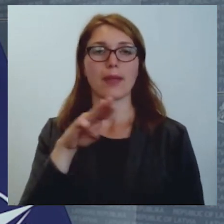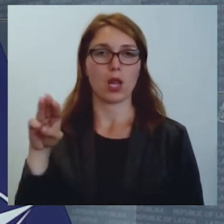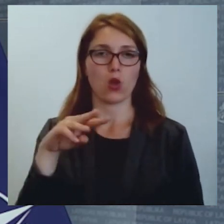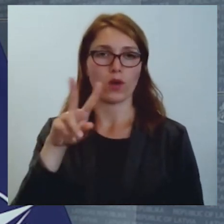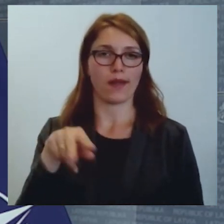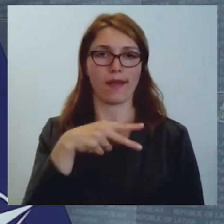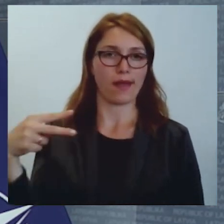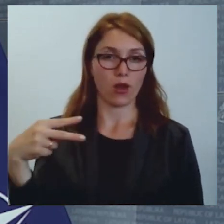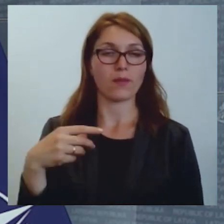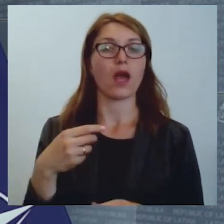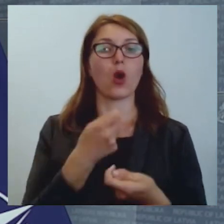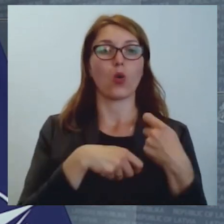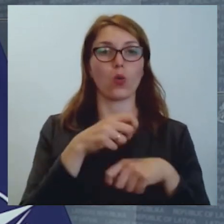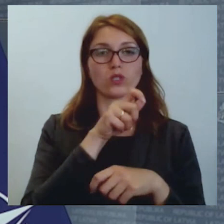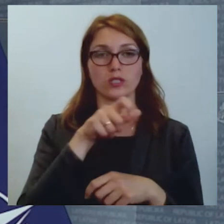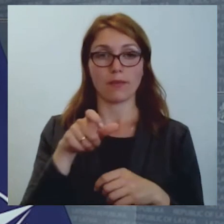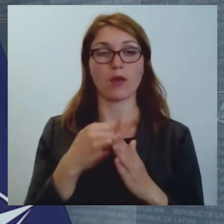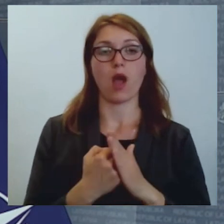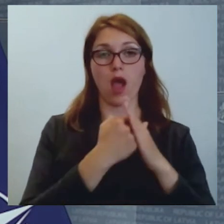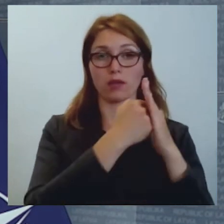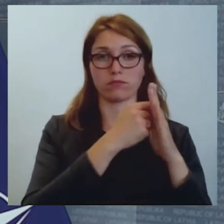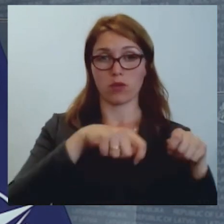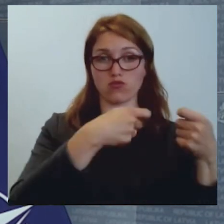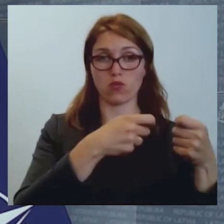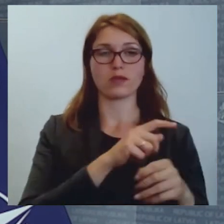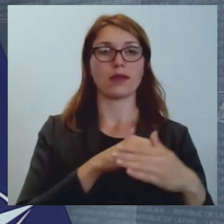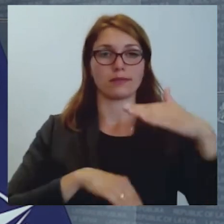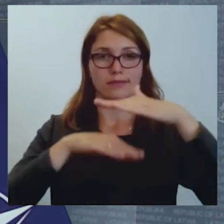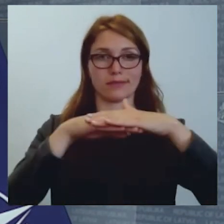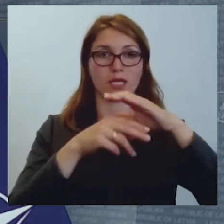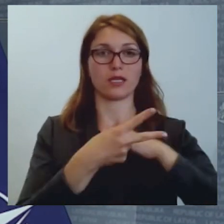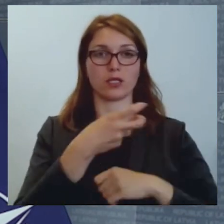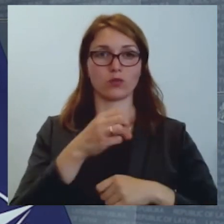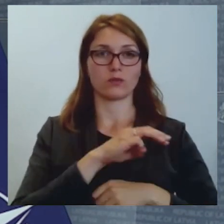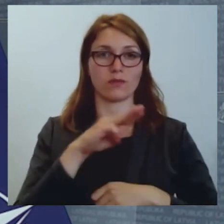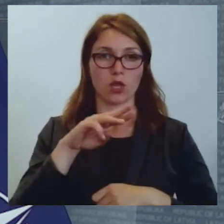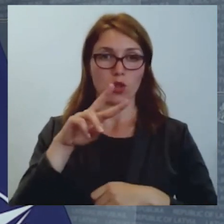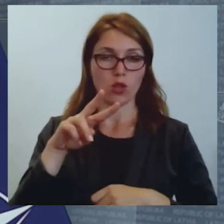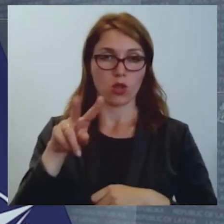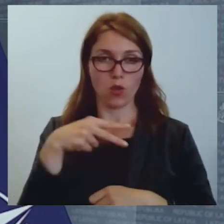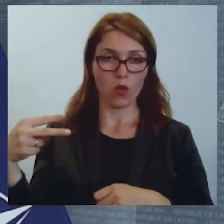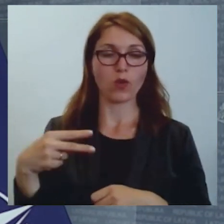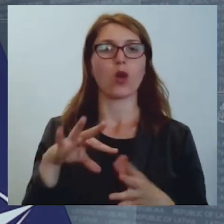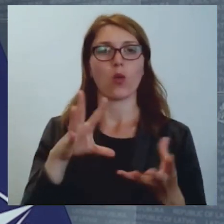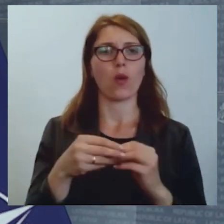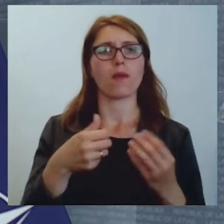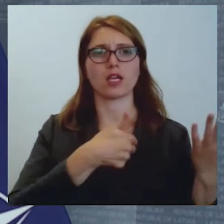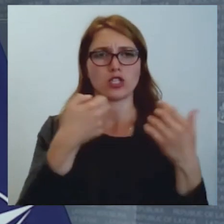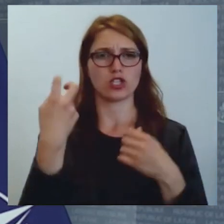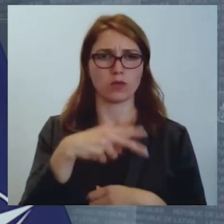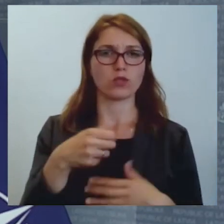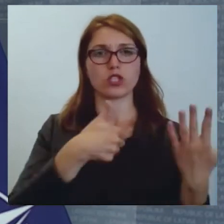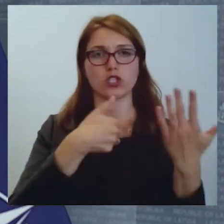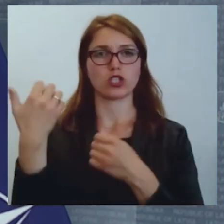uzņēmējiem atbalsts ir līdz 200 miljoniem kopā 620, 650 miljoni apjomā.